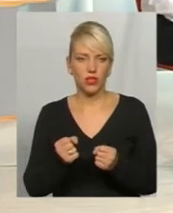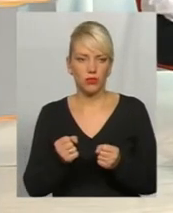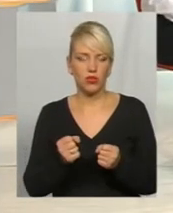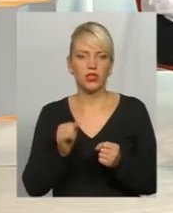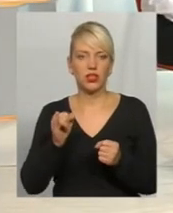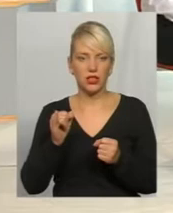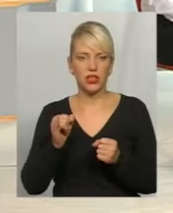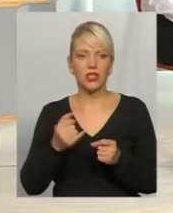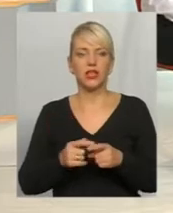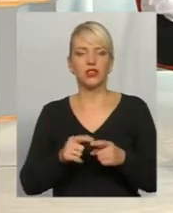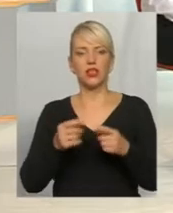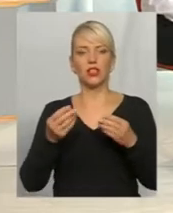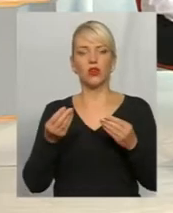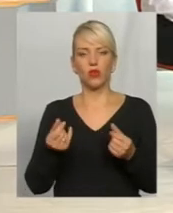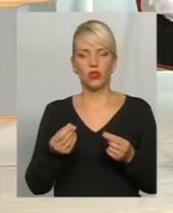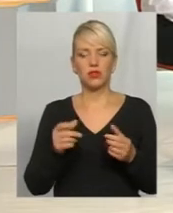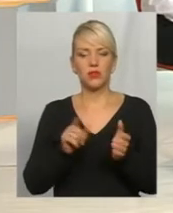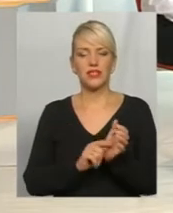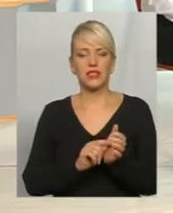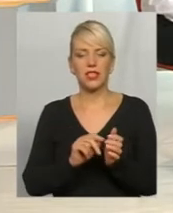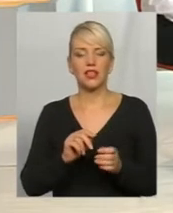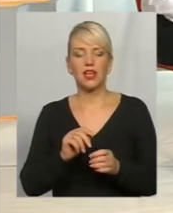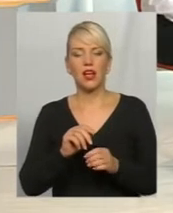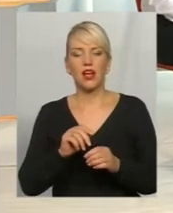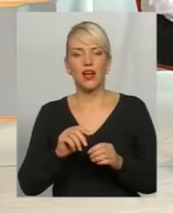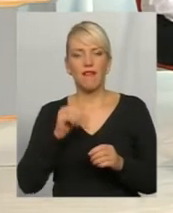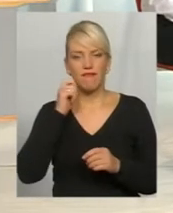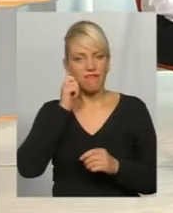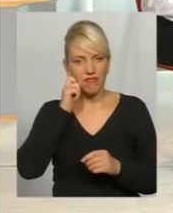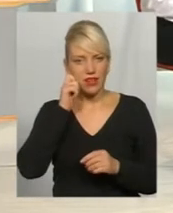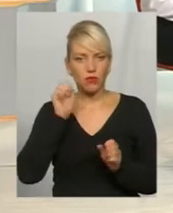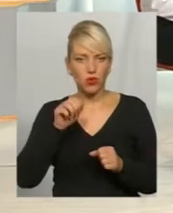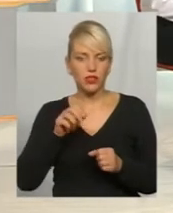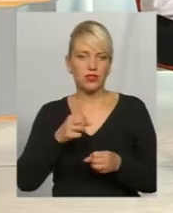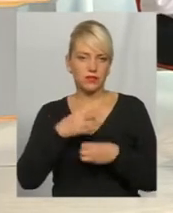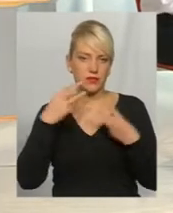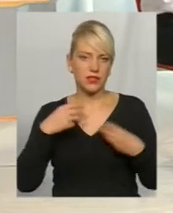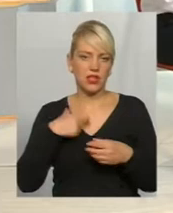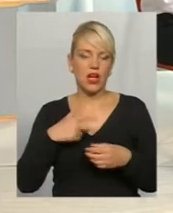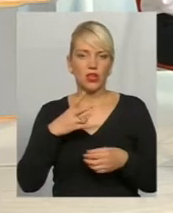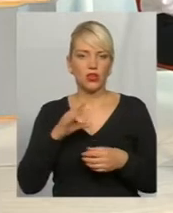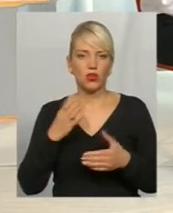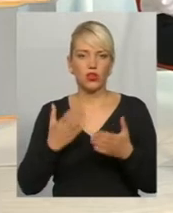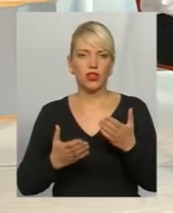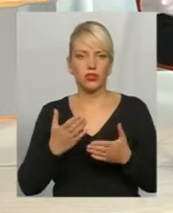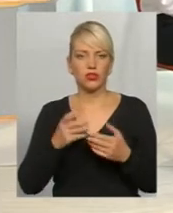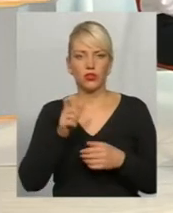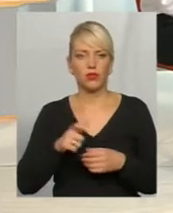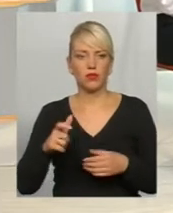пенсійний вік прикрасити фінансово. Але люди, які зараз мають